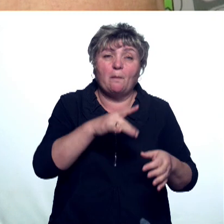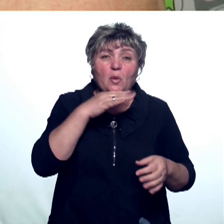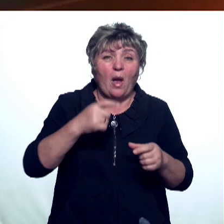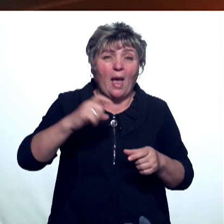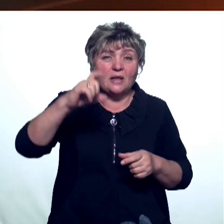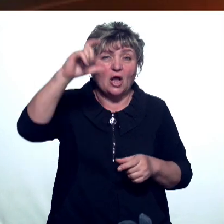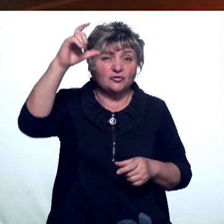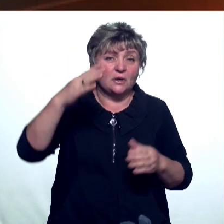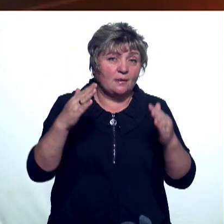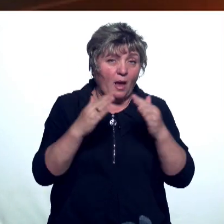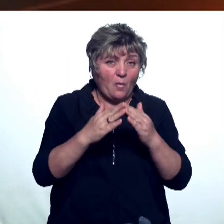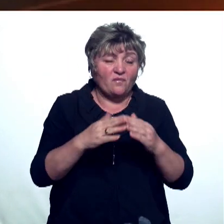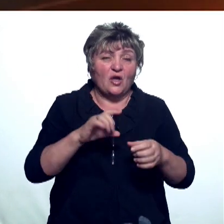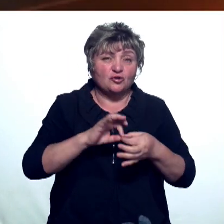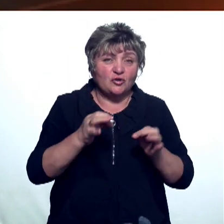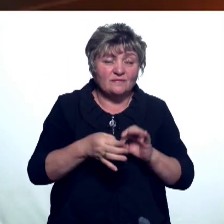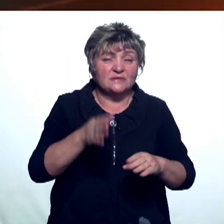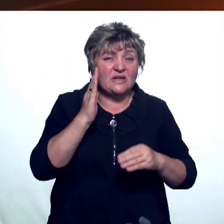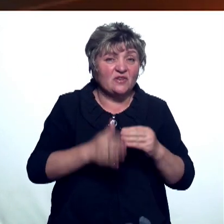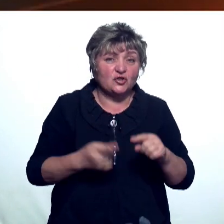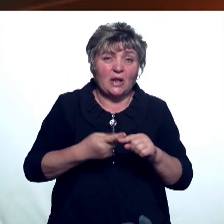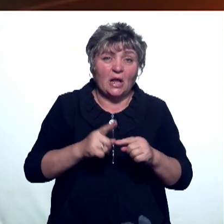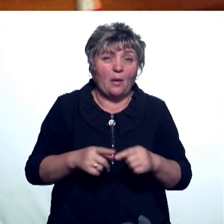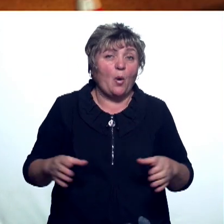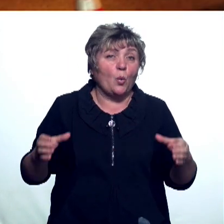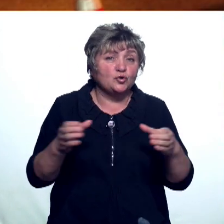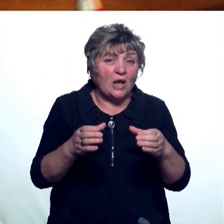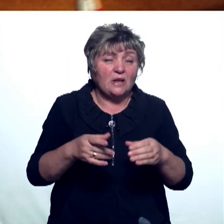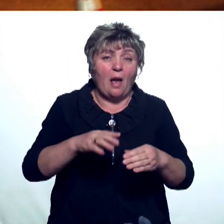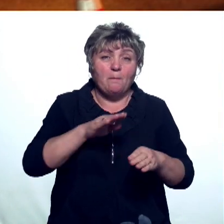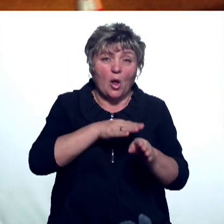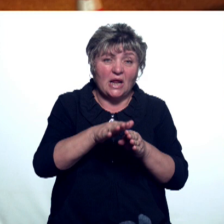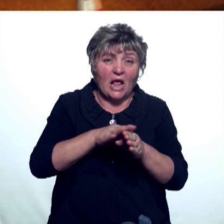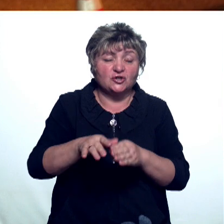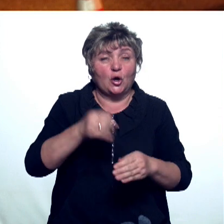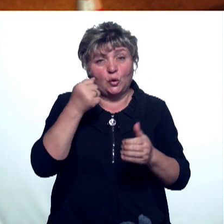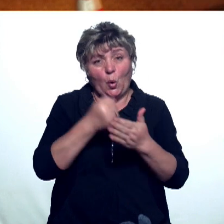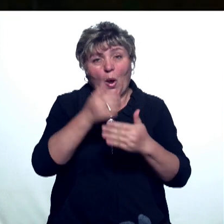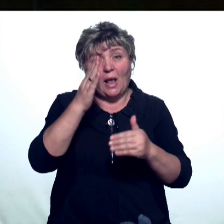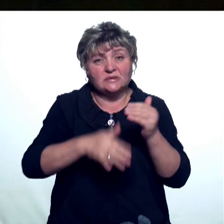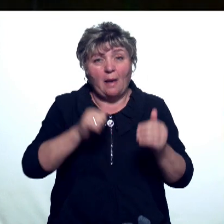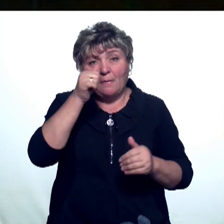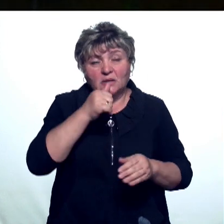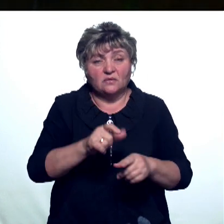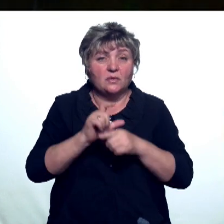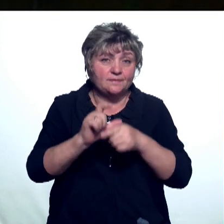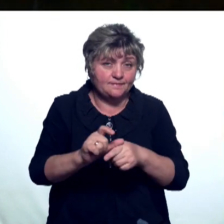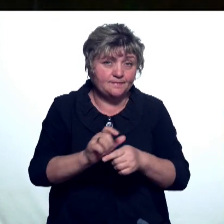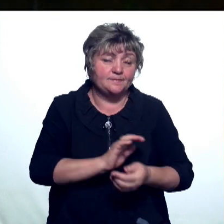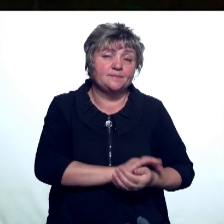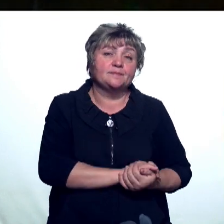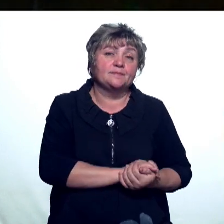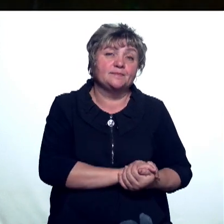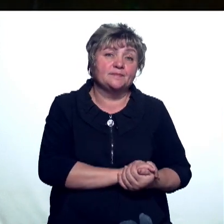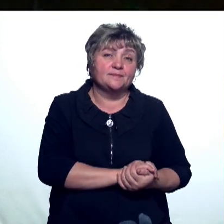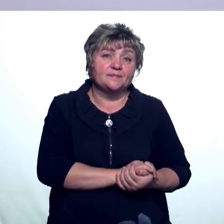крупное производство Ижевска. Завершить работы на этом участке подрядчик обещает до конца месяца. Анна Ковырзина, Юрий Зелененький. Новости.